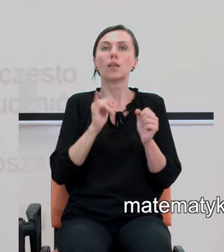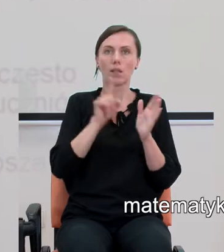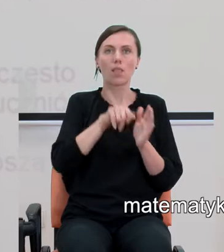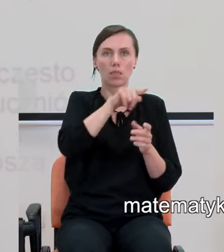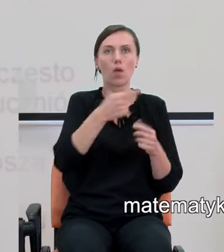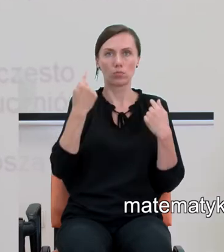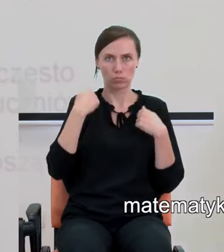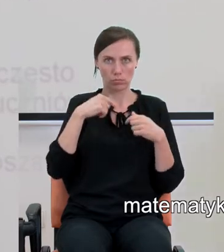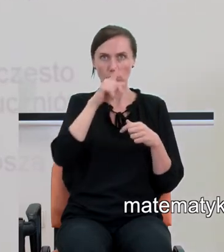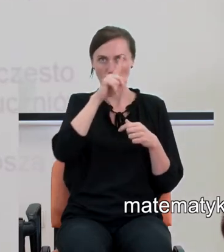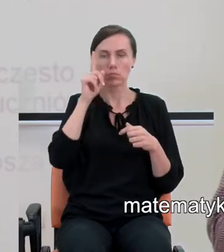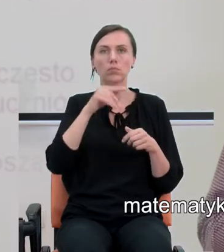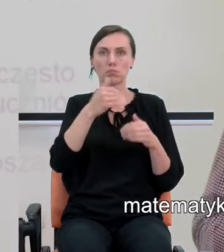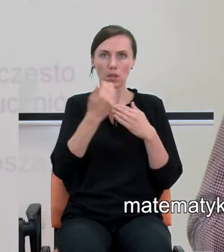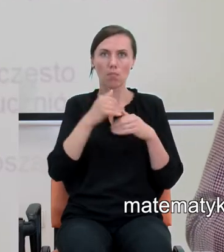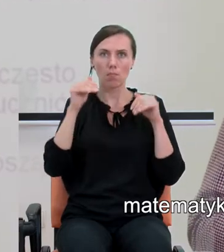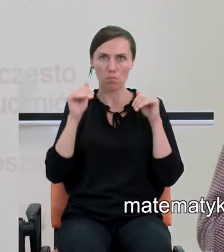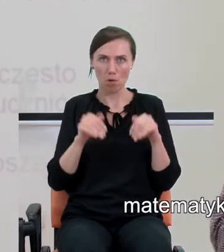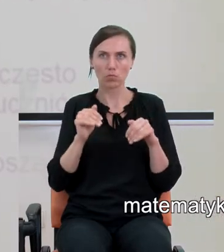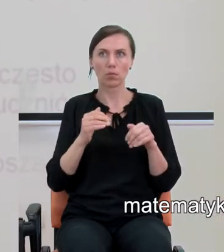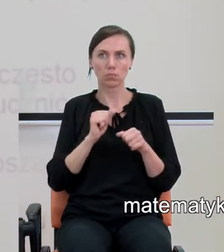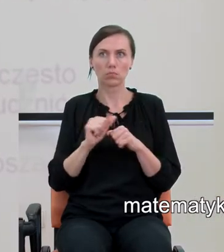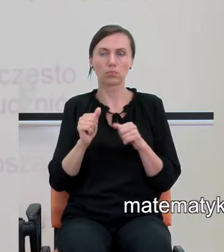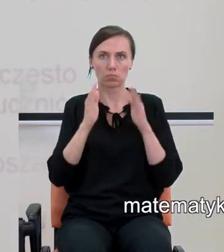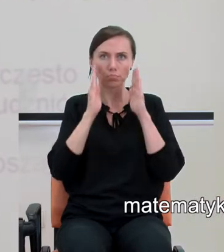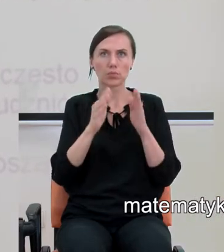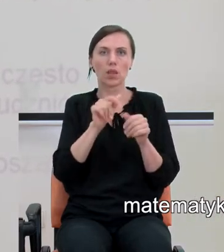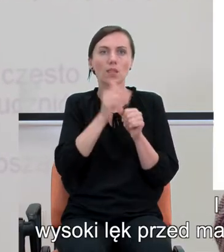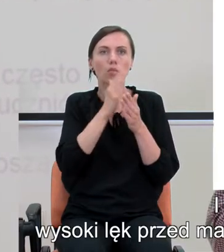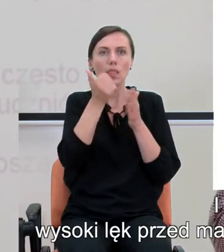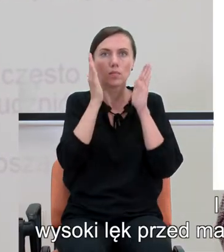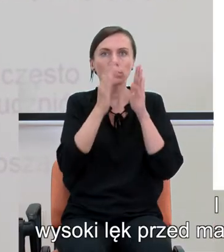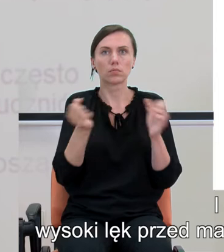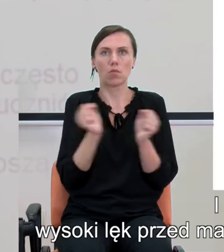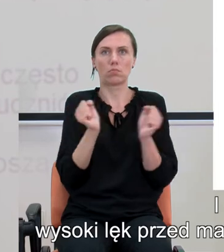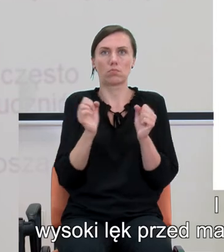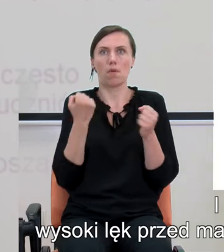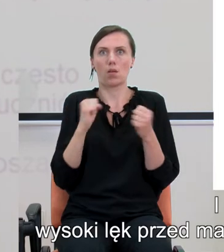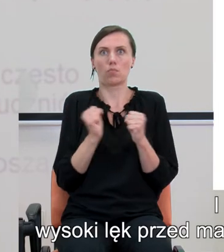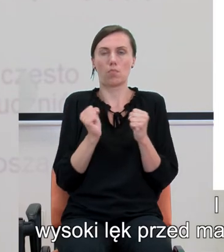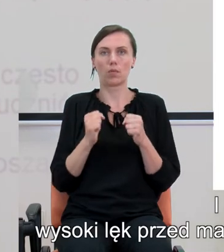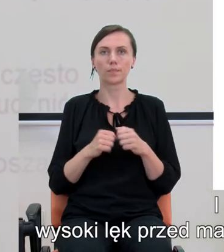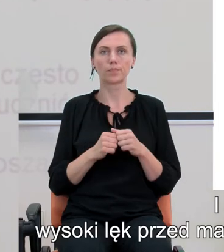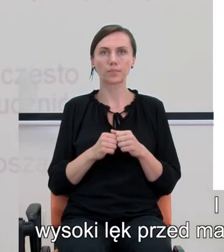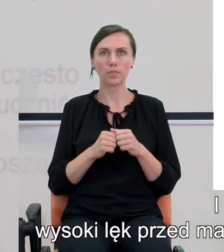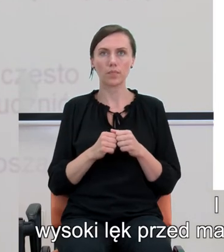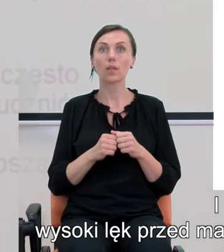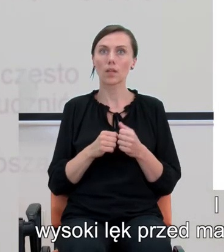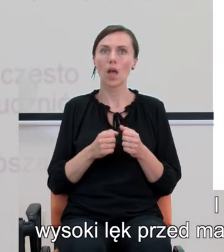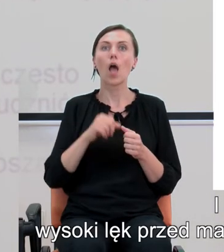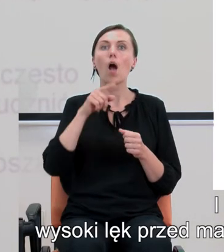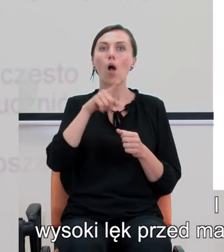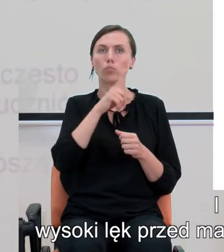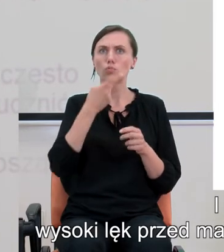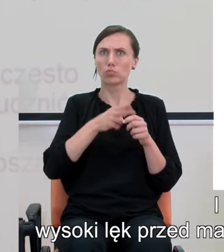może stać się czymś po prostu strasznym. I co ciekawe, u osób, które